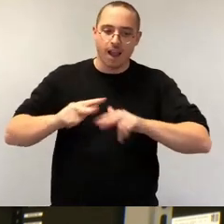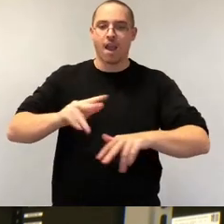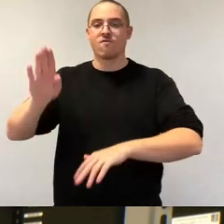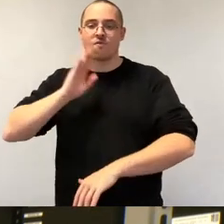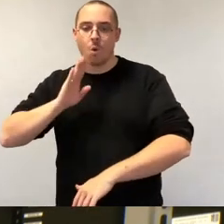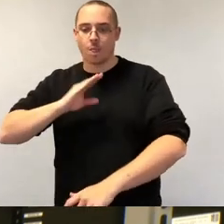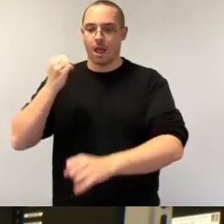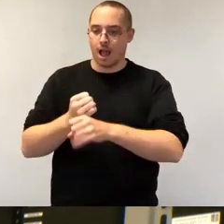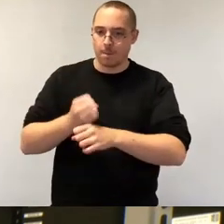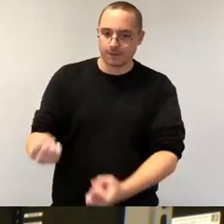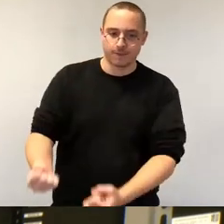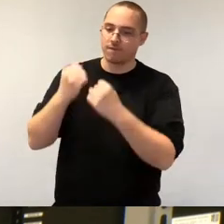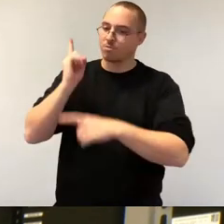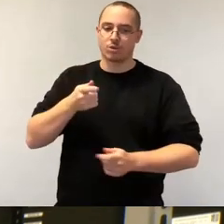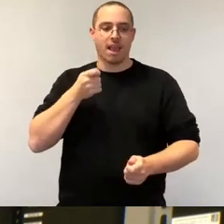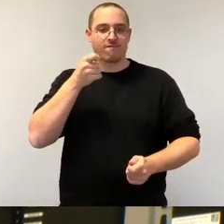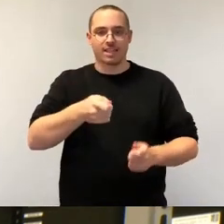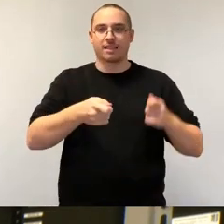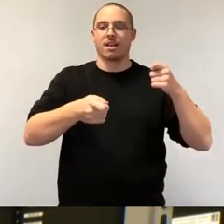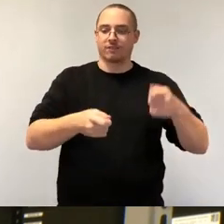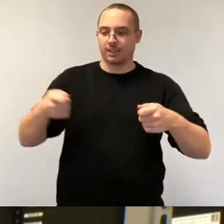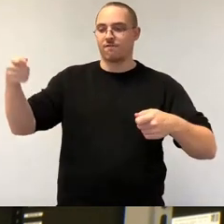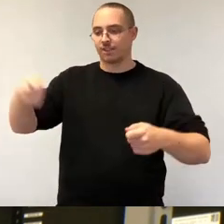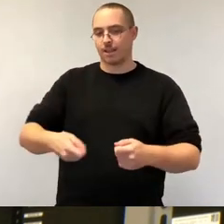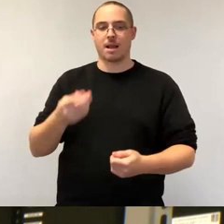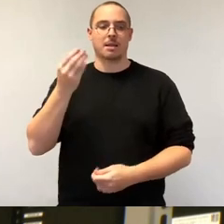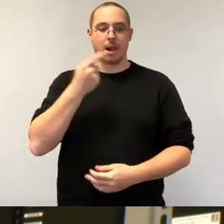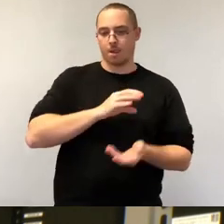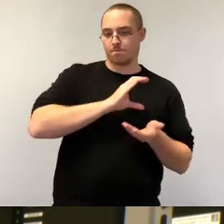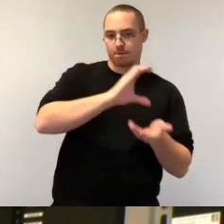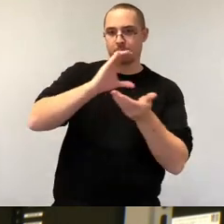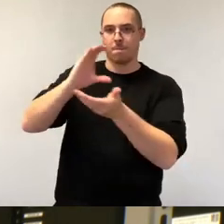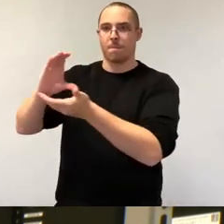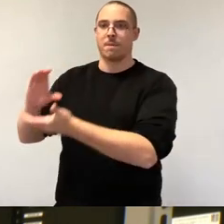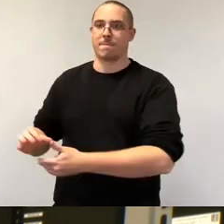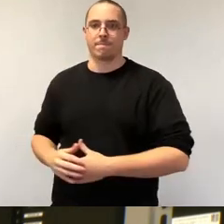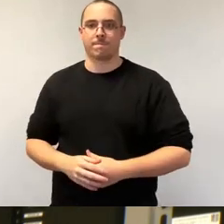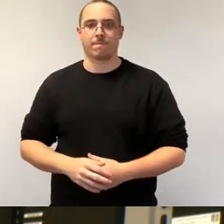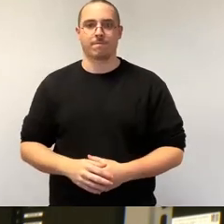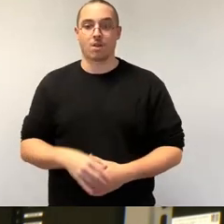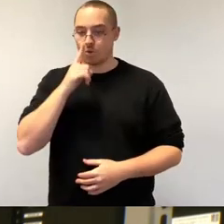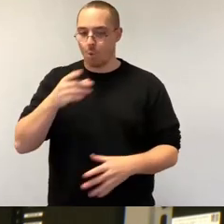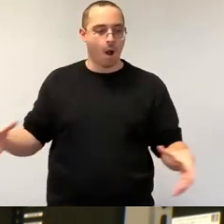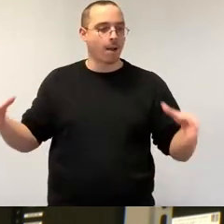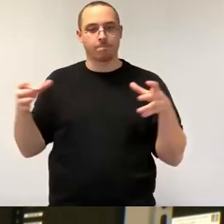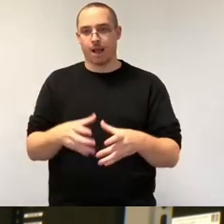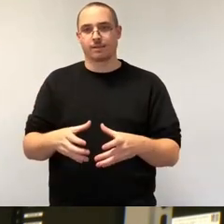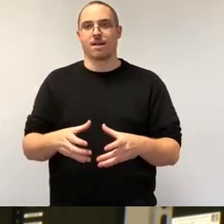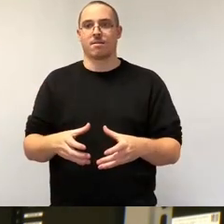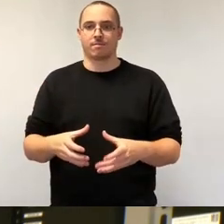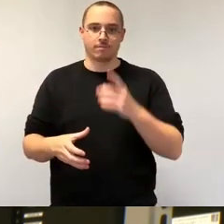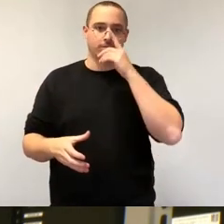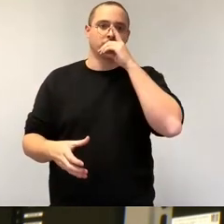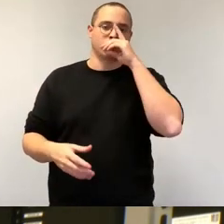Das geht nur gemeinsam mit dem Freistaat. Das geht nur mit den Umlandgemeinden. Das geht nur mit